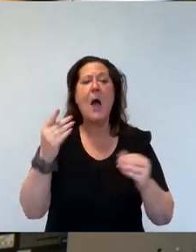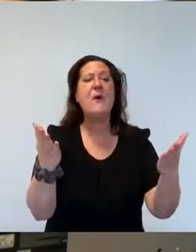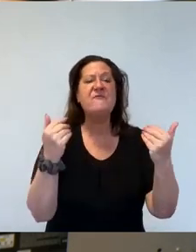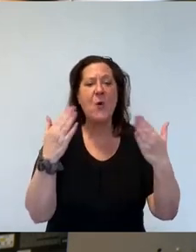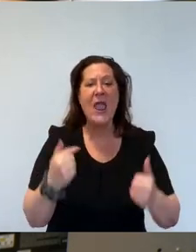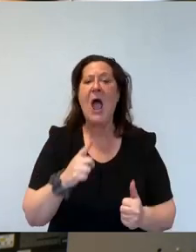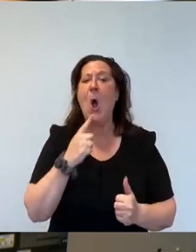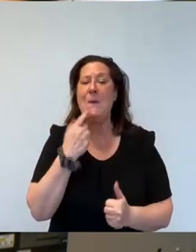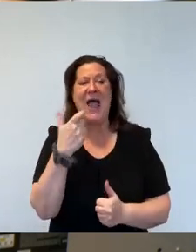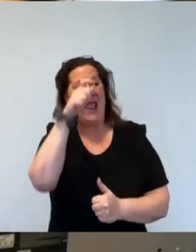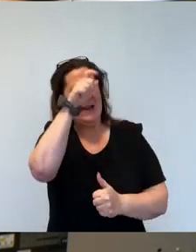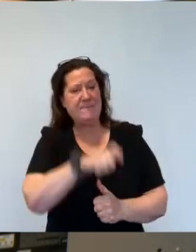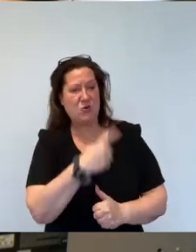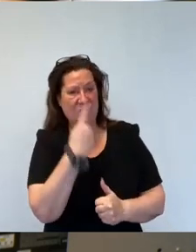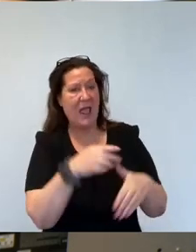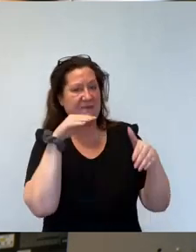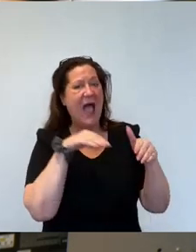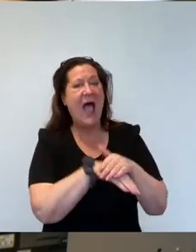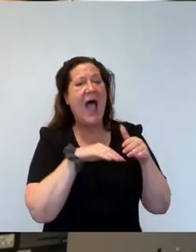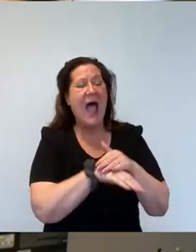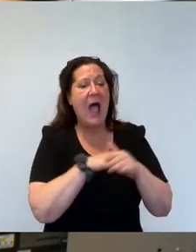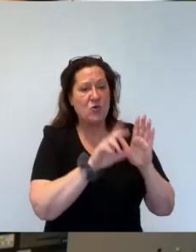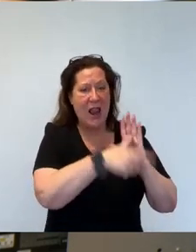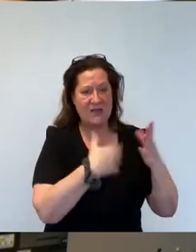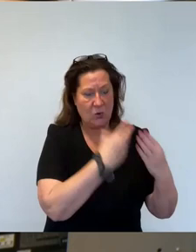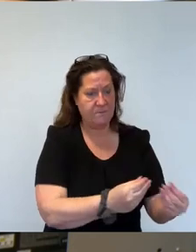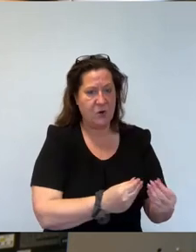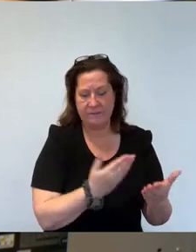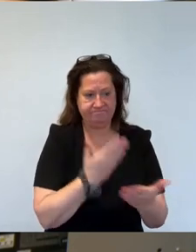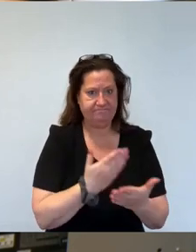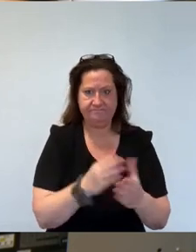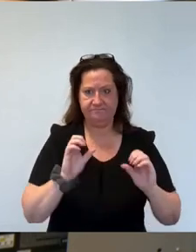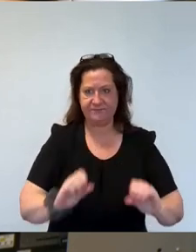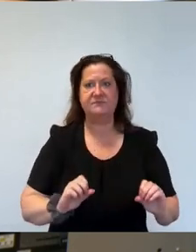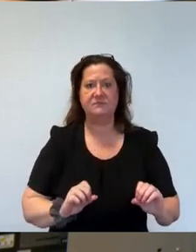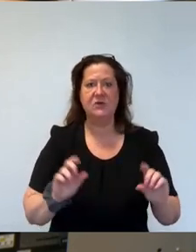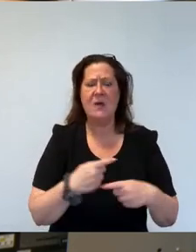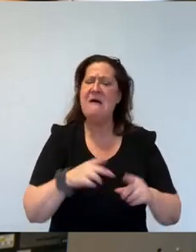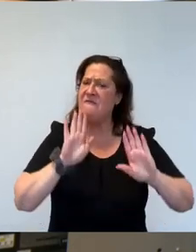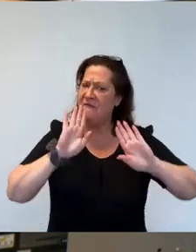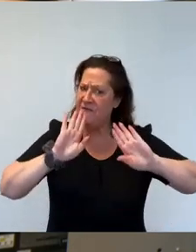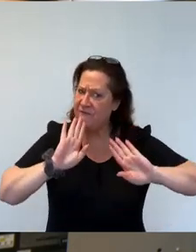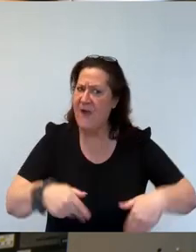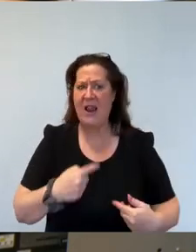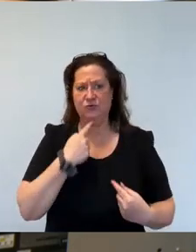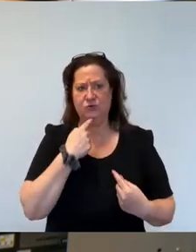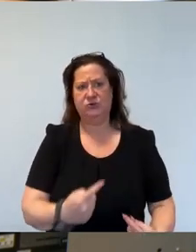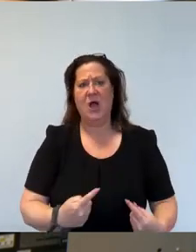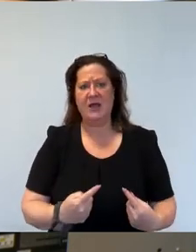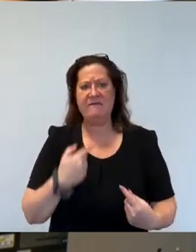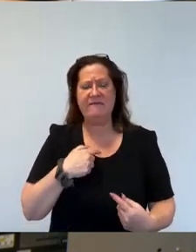Asyleistungen bezieht oder nicht, dazu gibt es keinerlei Belege. Das ist einfach nur eine falsche Behauptung. Das ist einfach nur ein Vorurteil.